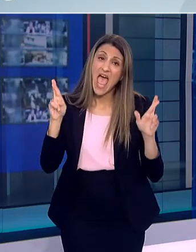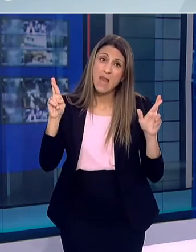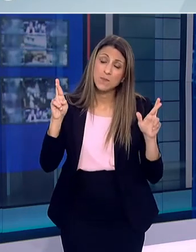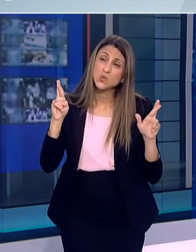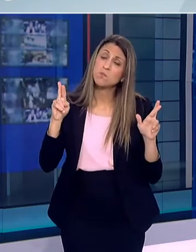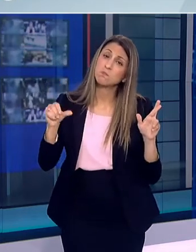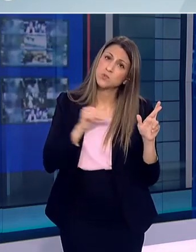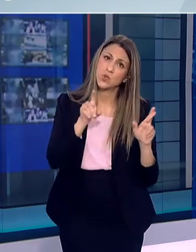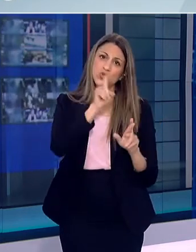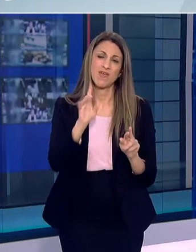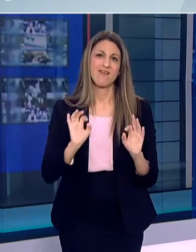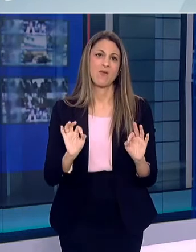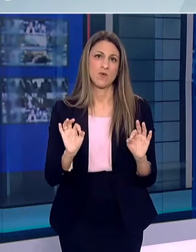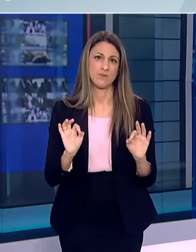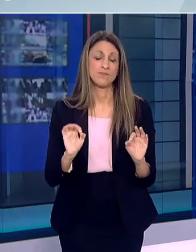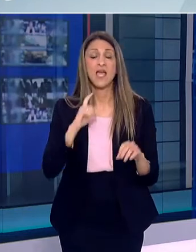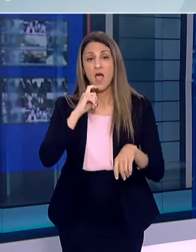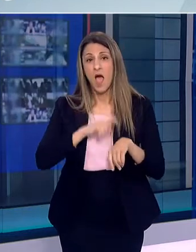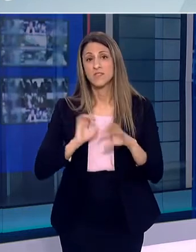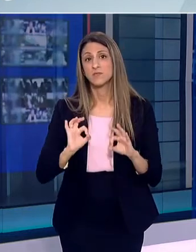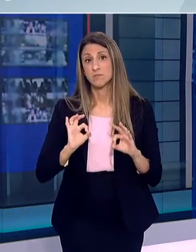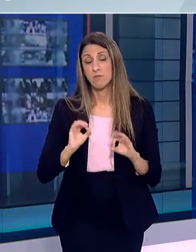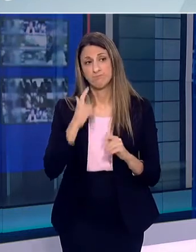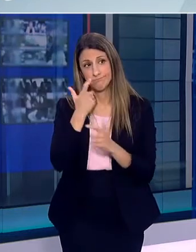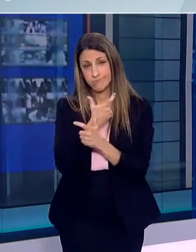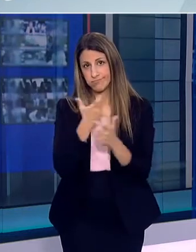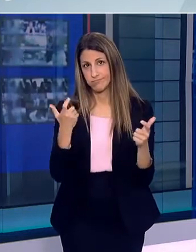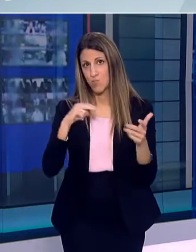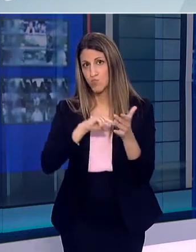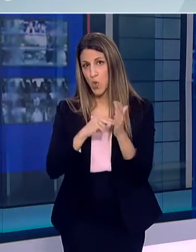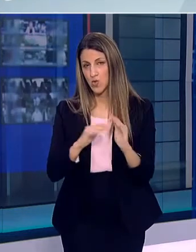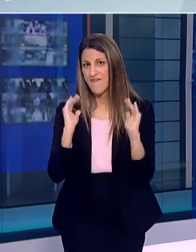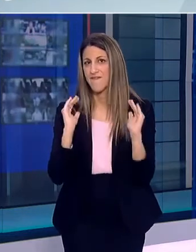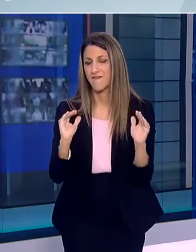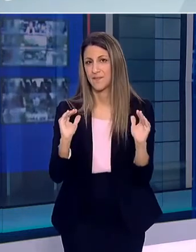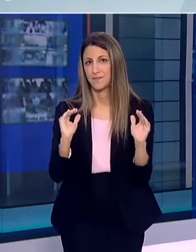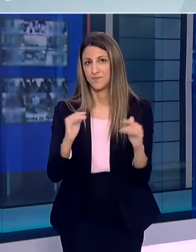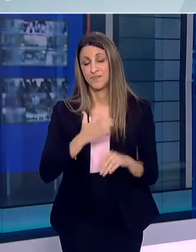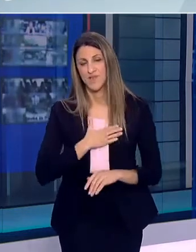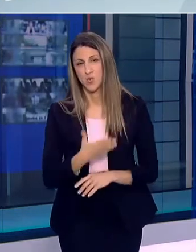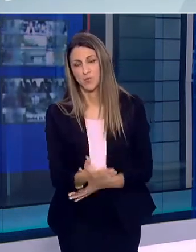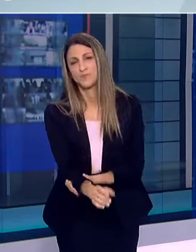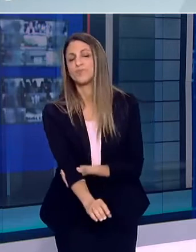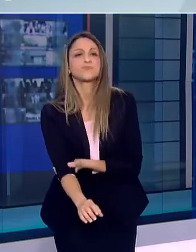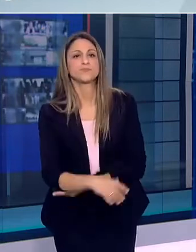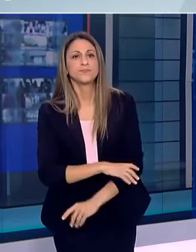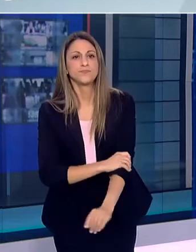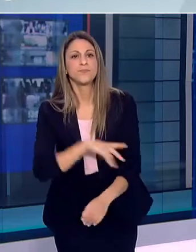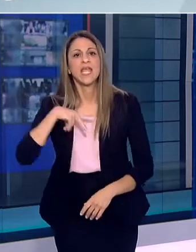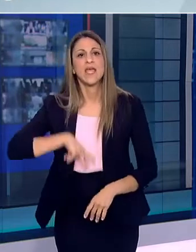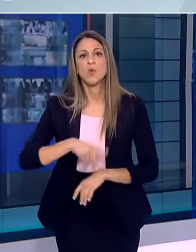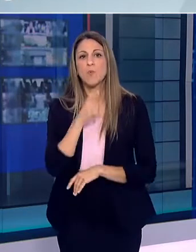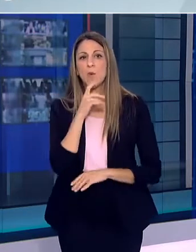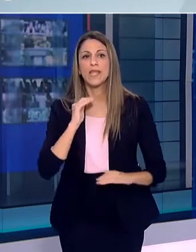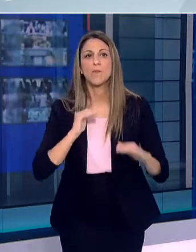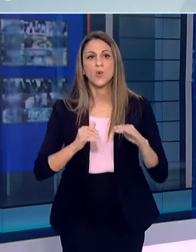η επιφυλακή παραμένει σε ύψιστο επίπεδο Σας ευχαριστώ Ευχαριστούμε κύριε καθηγητά Το λόγο έχει ο κύριος Καραταλιάς Καλησπέρας από την